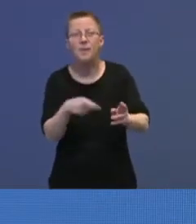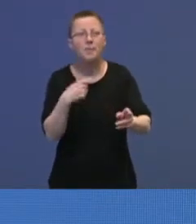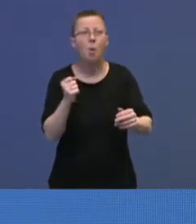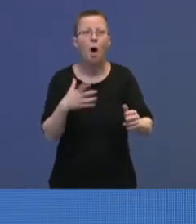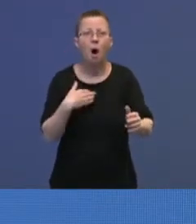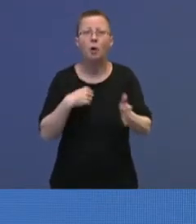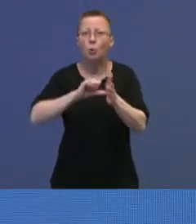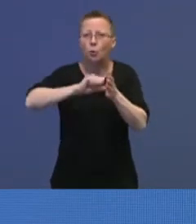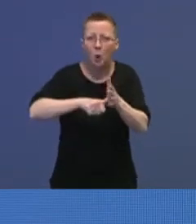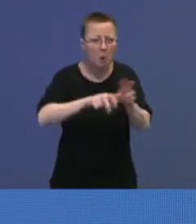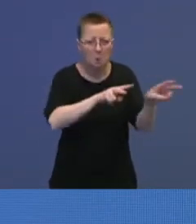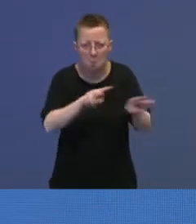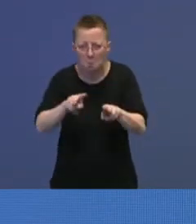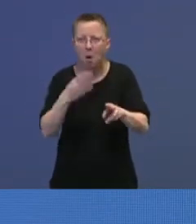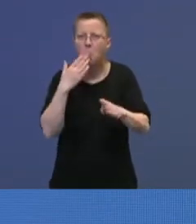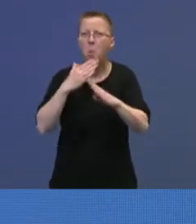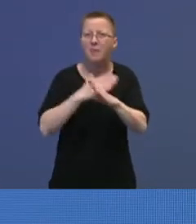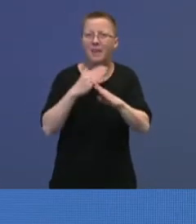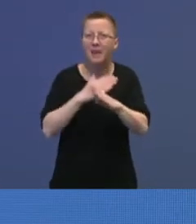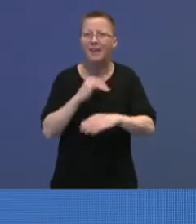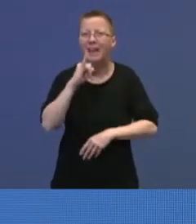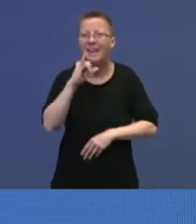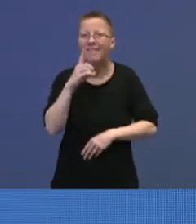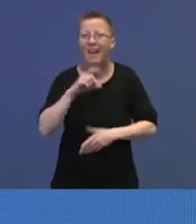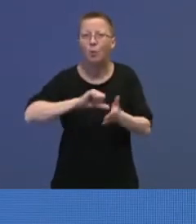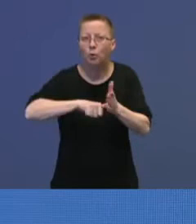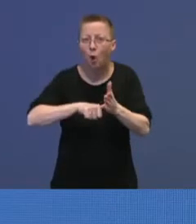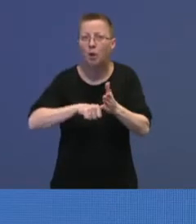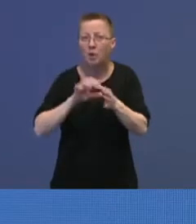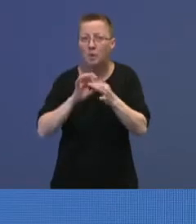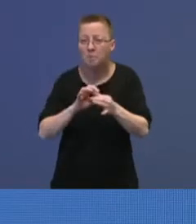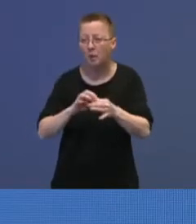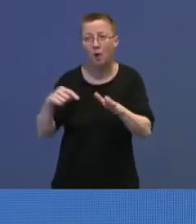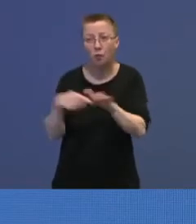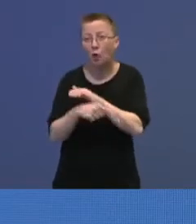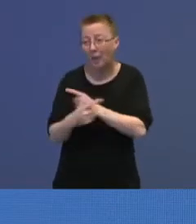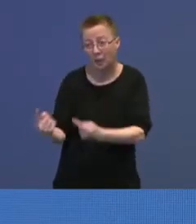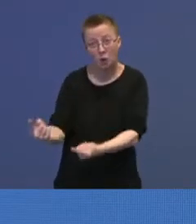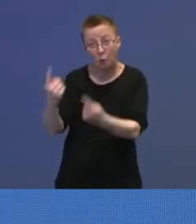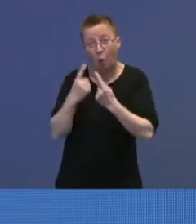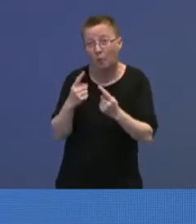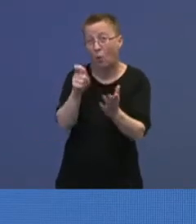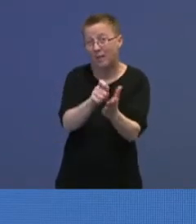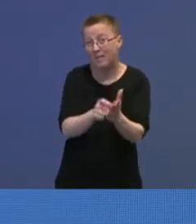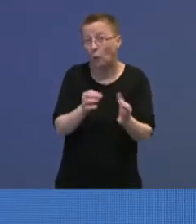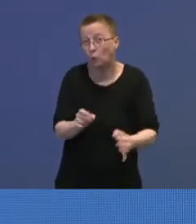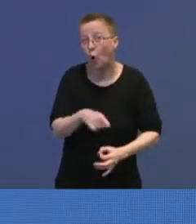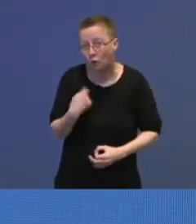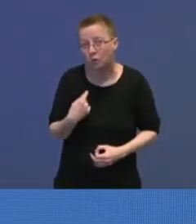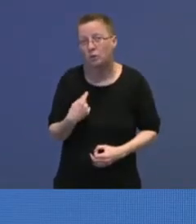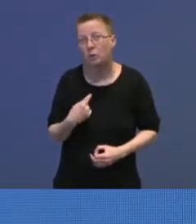kontroll og kvalitet i den ID-kontrollen vi skal foreta av flyktningene som registrerer seg hos oss.